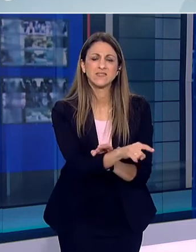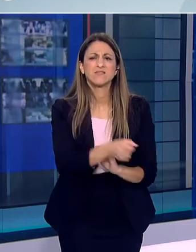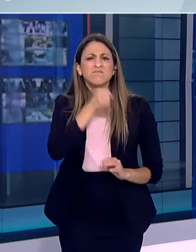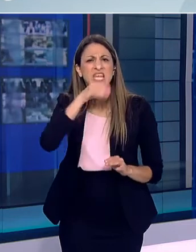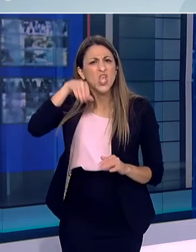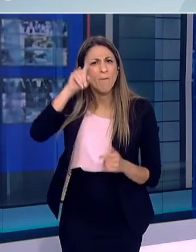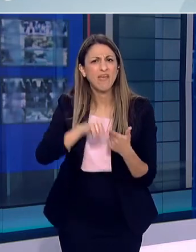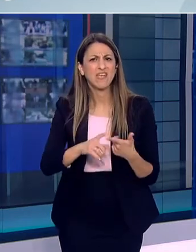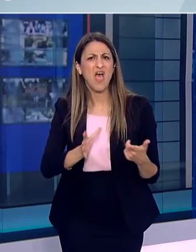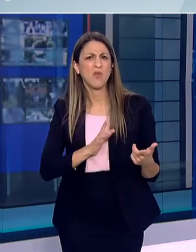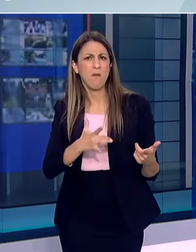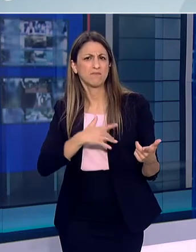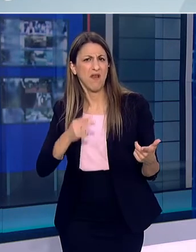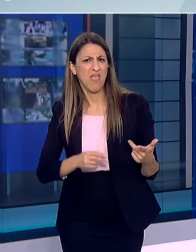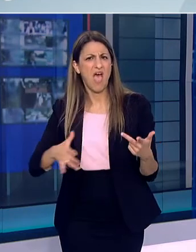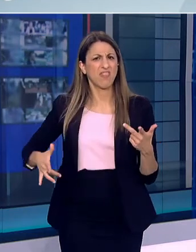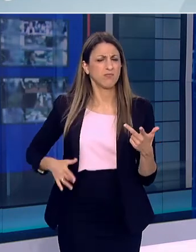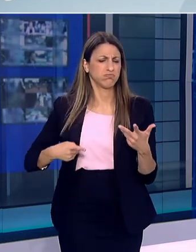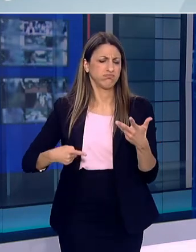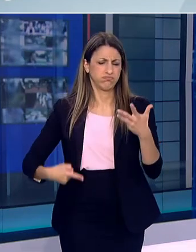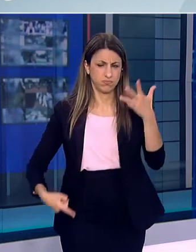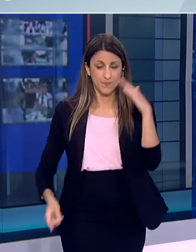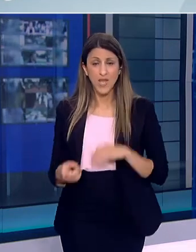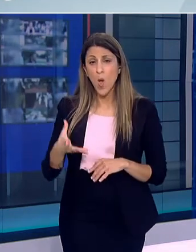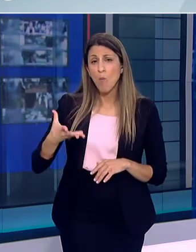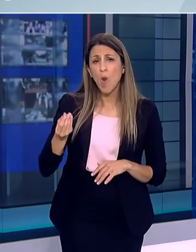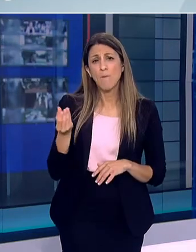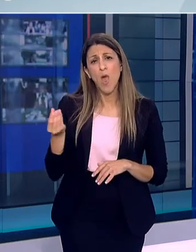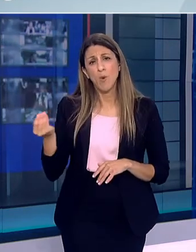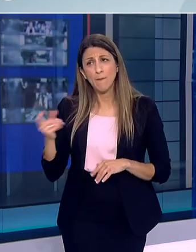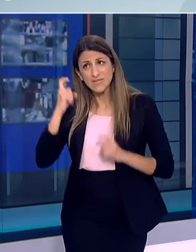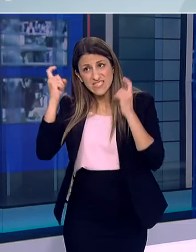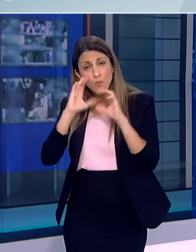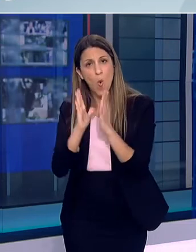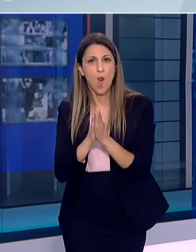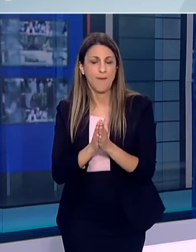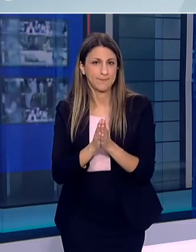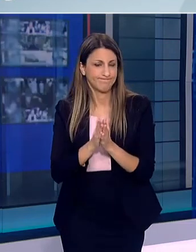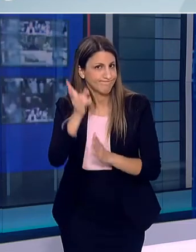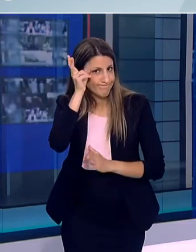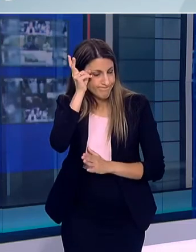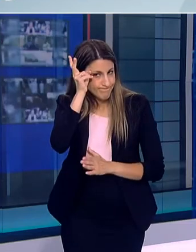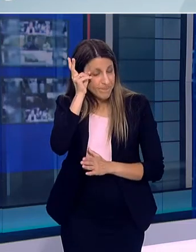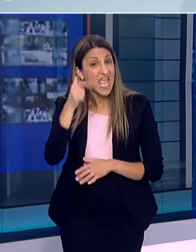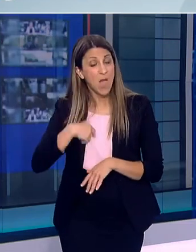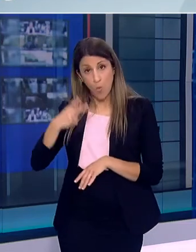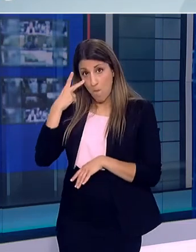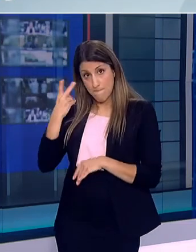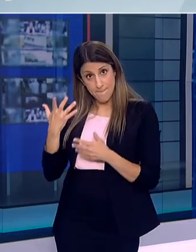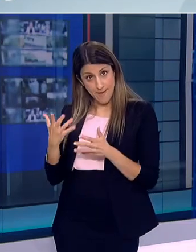λάβει υπόψη της η παγκόσμια επιστημονική κοινότητα Και να γίνει το εμβόλιο αυτό ένα κοινό αγαθό Ήδη είδα με ενδιαφέρον